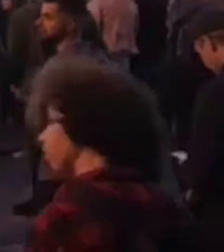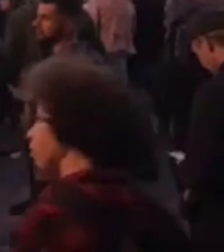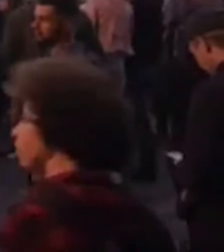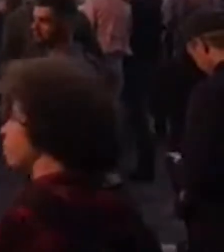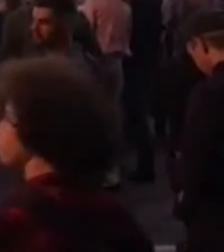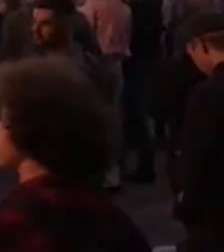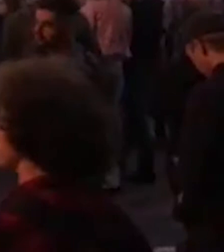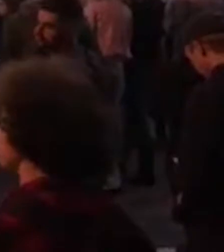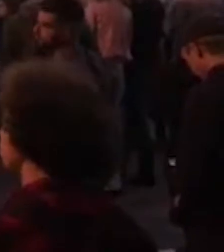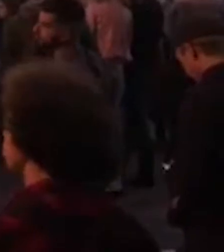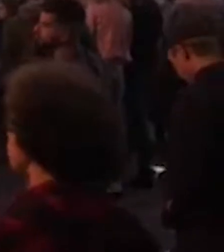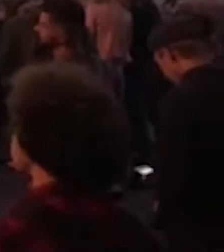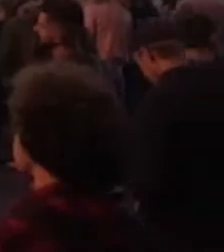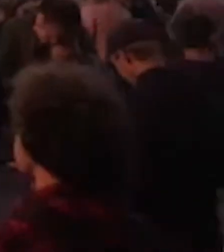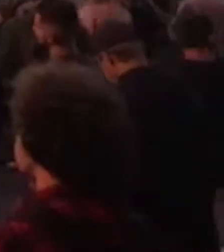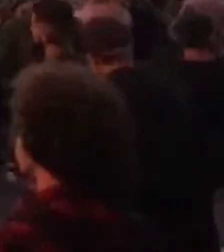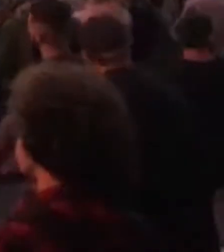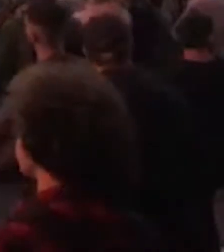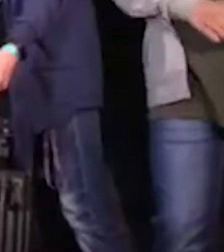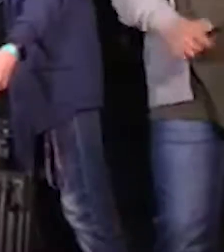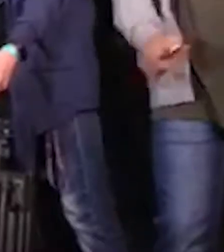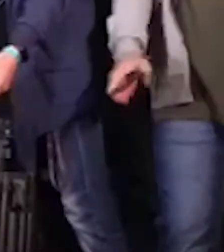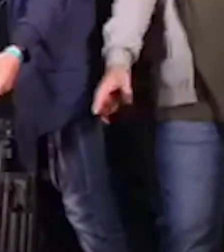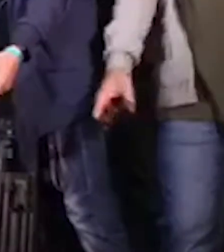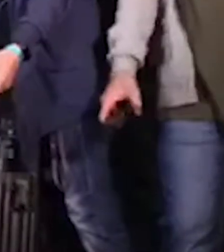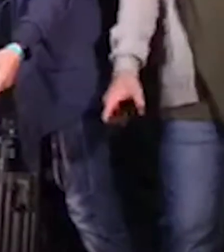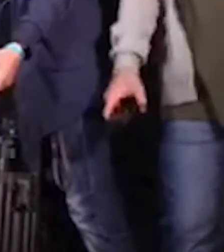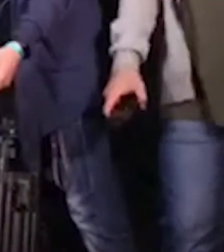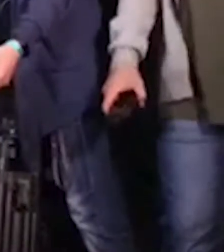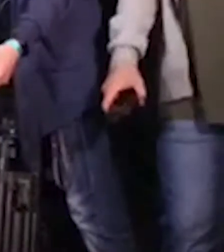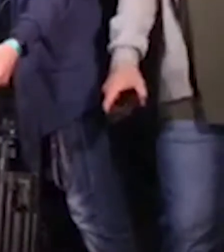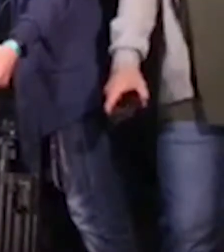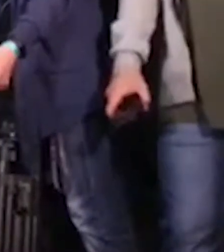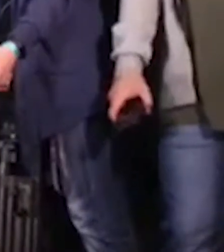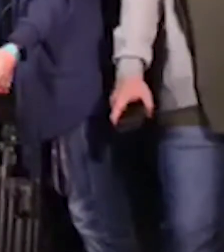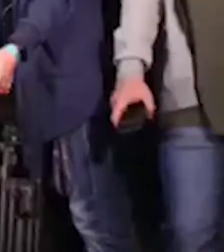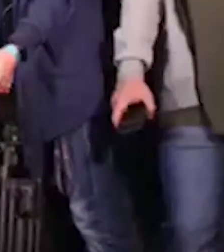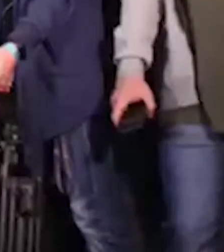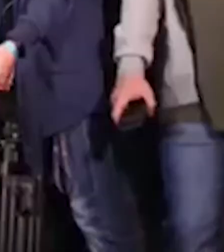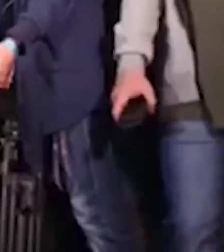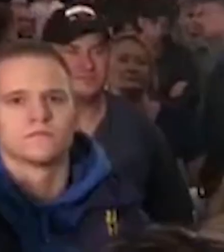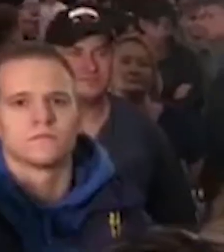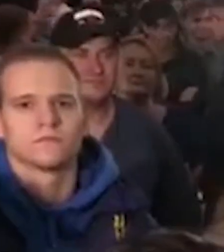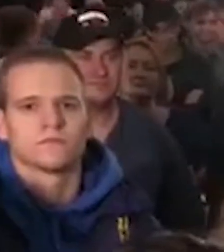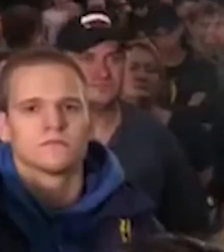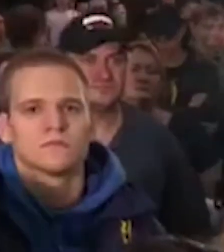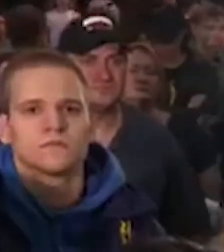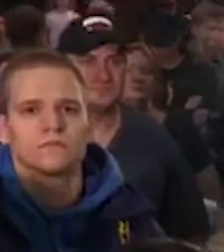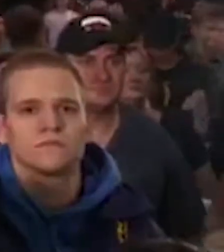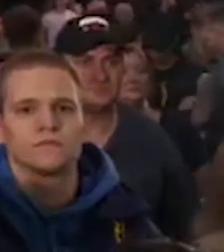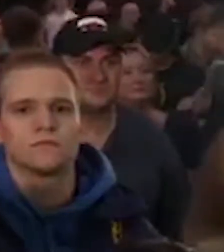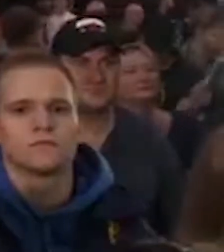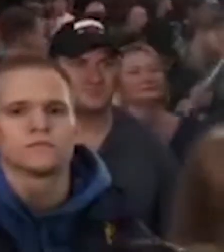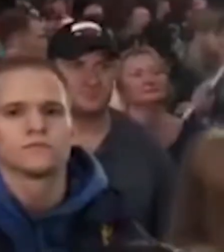кримінальної справи. Участь в акції взяли громадські організації «Сокіл», «Український наступ», «Дія Яроша» та «Національний